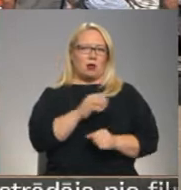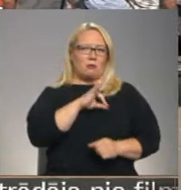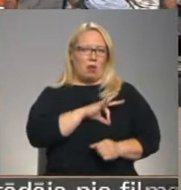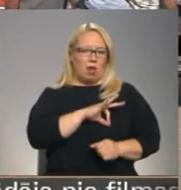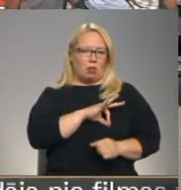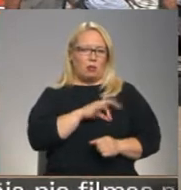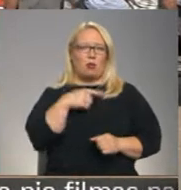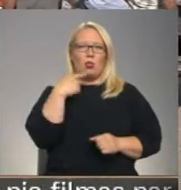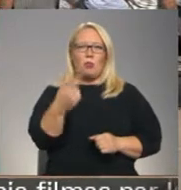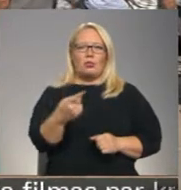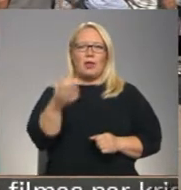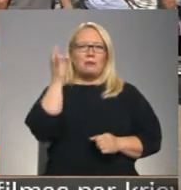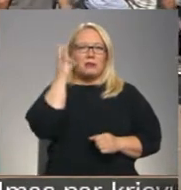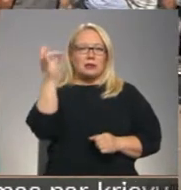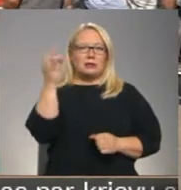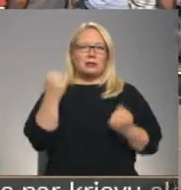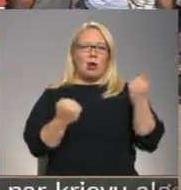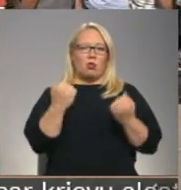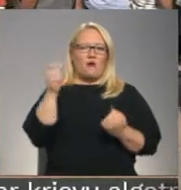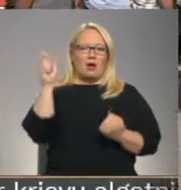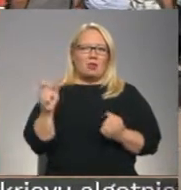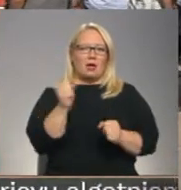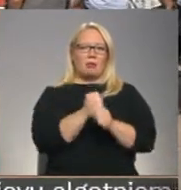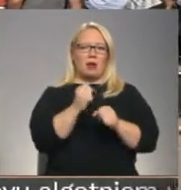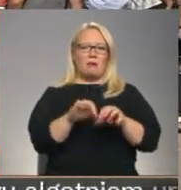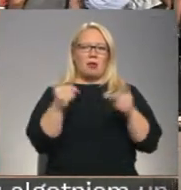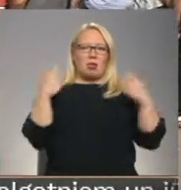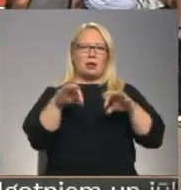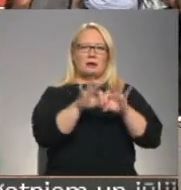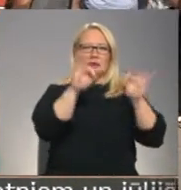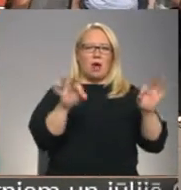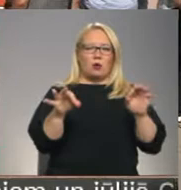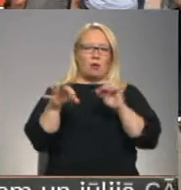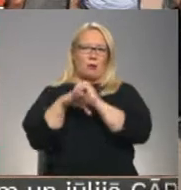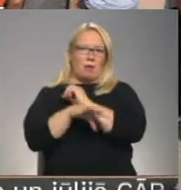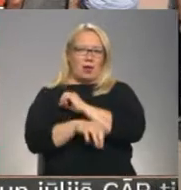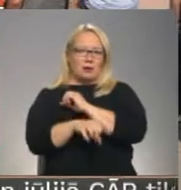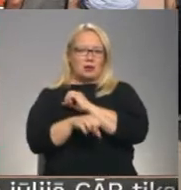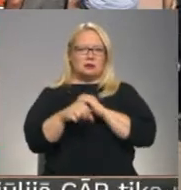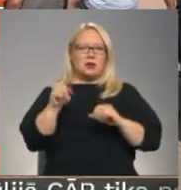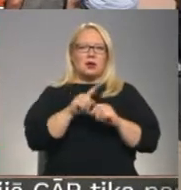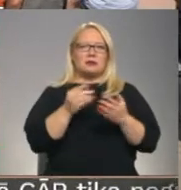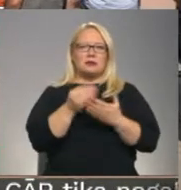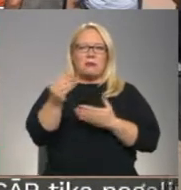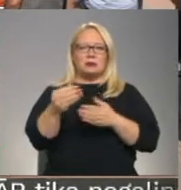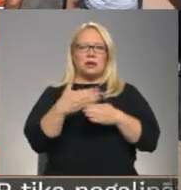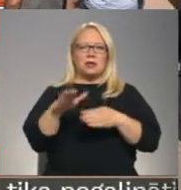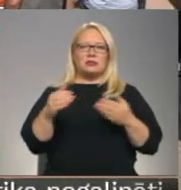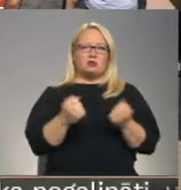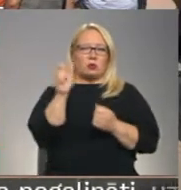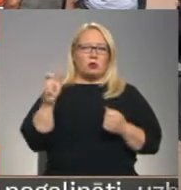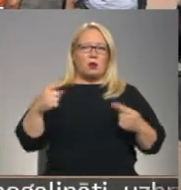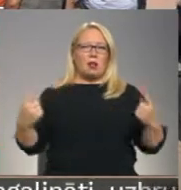noteikti precīzi autobusu vadītāju darba laiku sākuma beigas, samaksāt atsevišķiem darbiniekiem, kuriem